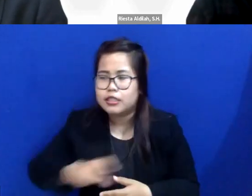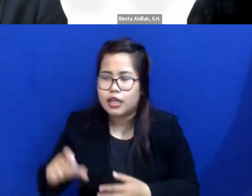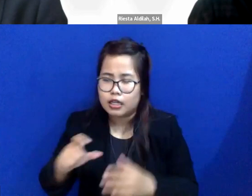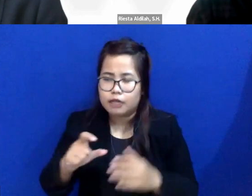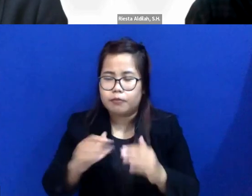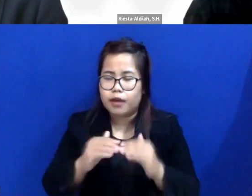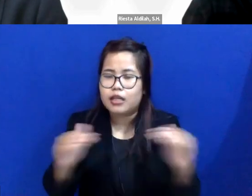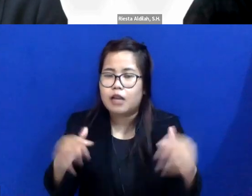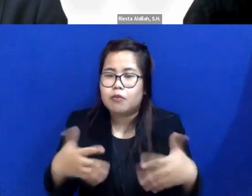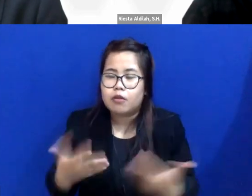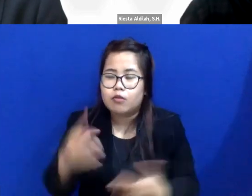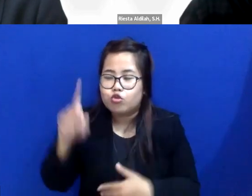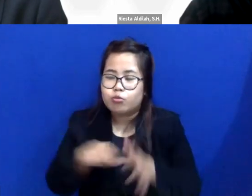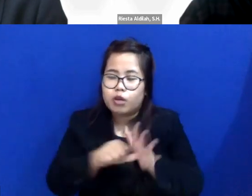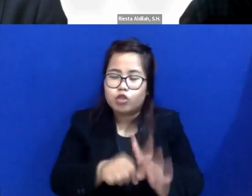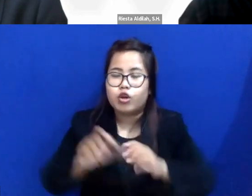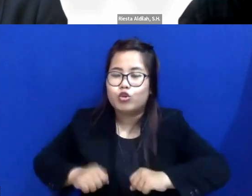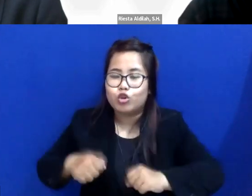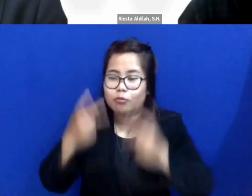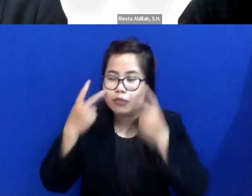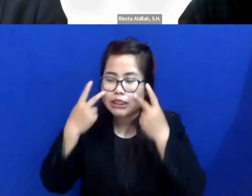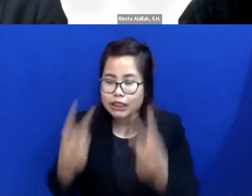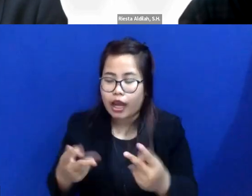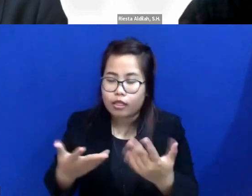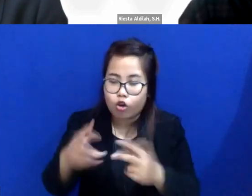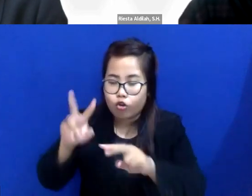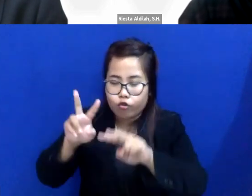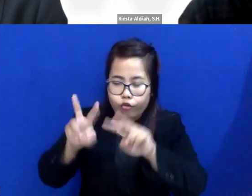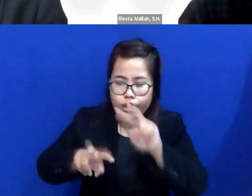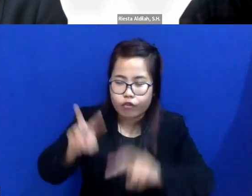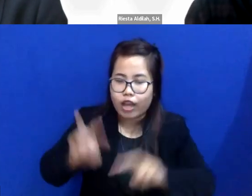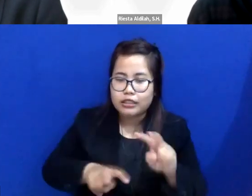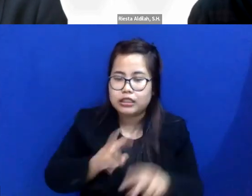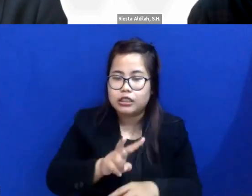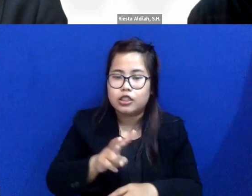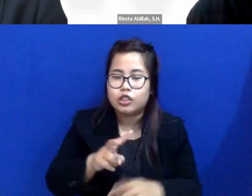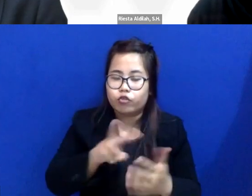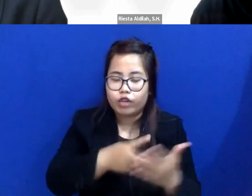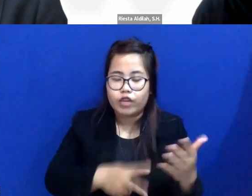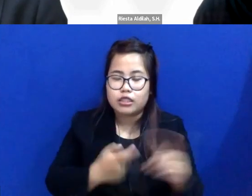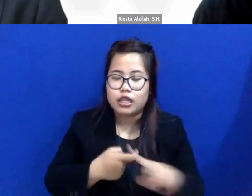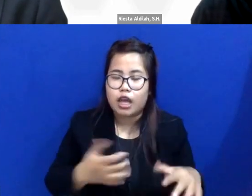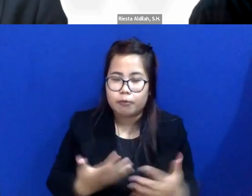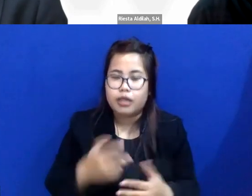untuk dapat melakukan pengecekan atau verifikasi terhadap E-Identity Lawyer.